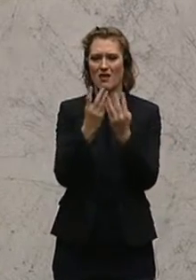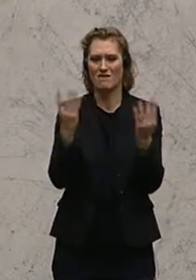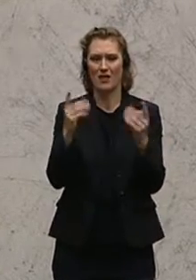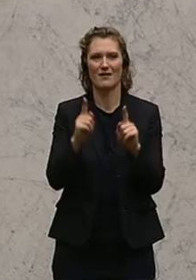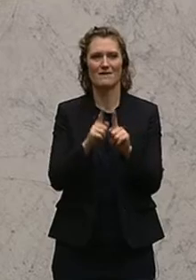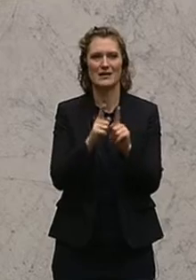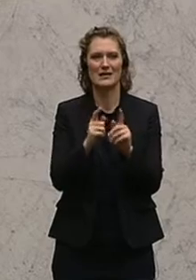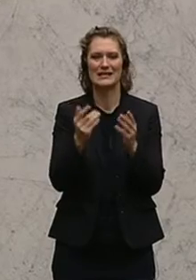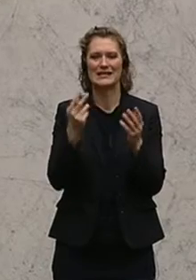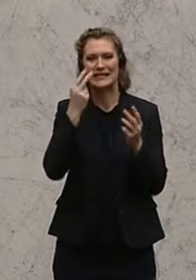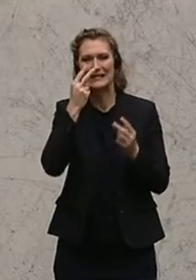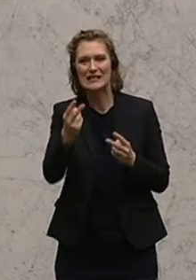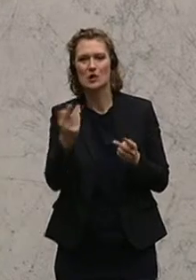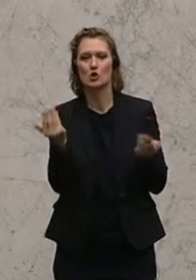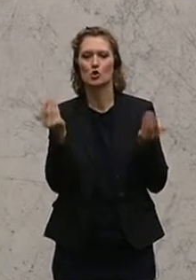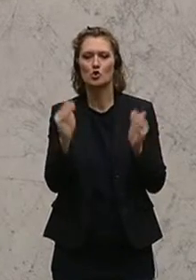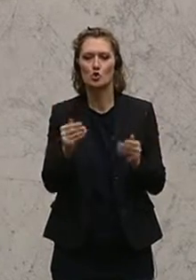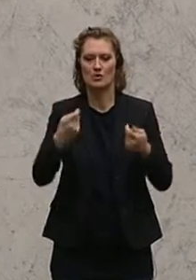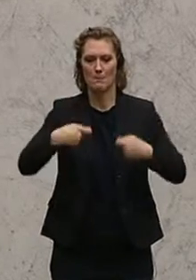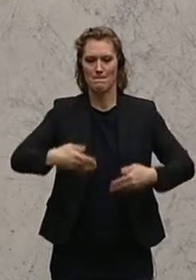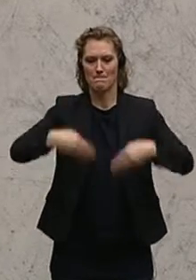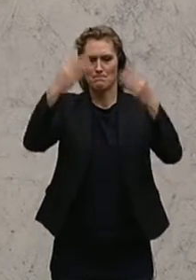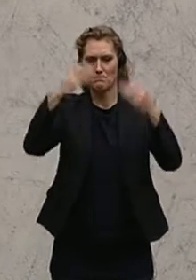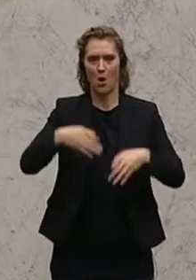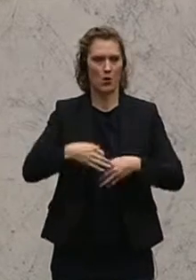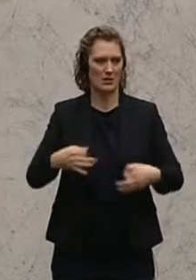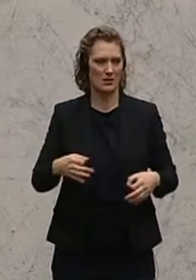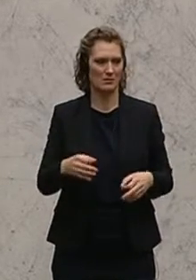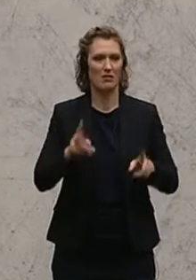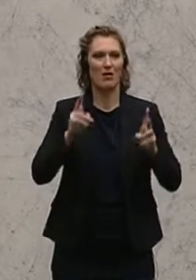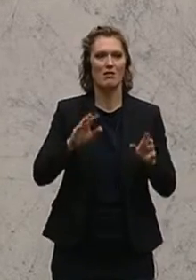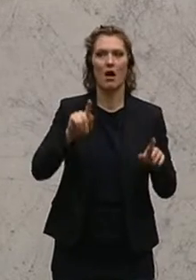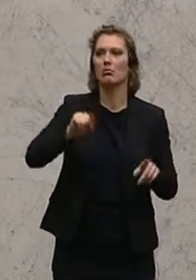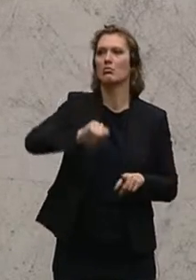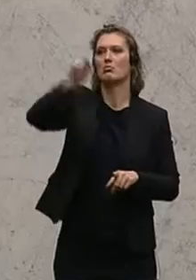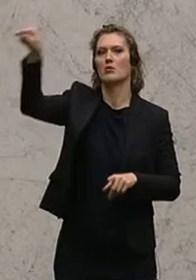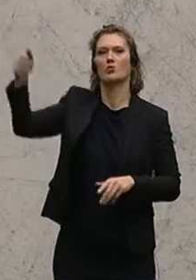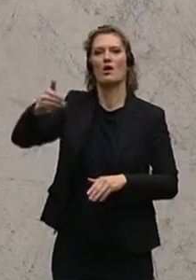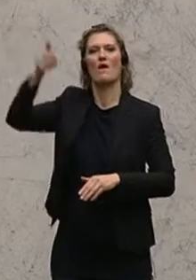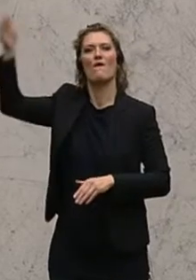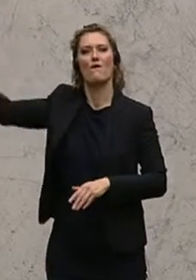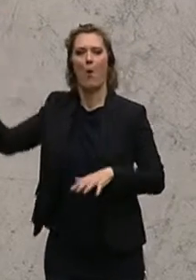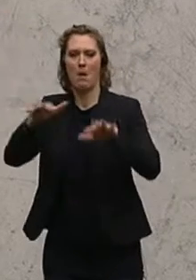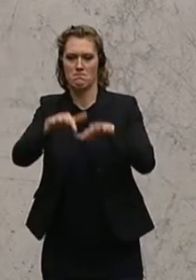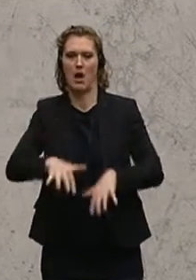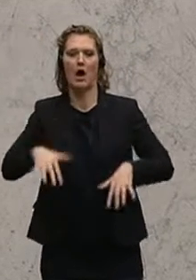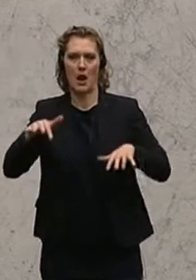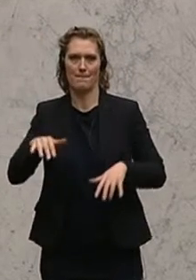Sichtschutzwände nichts gebracht hätten, weil dann hätte sich das Spektakel vor das Parlament verlagert. Und zweitens, und das hat